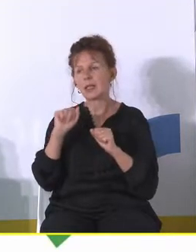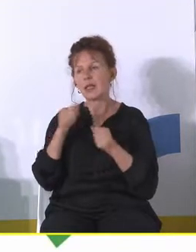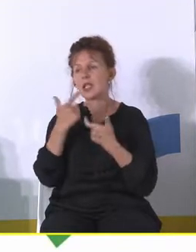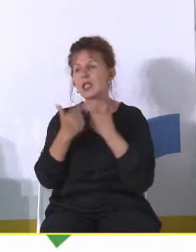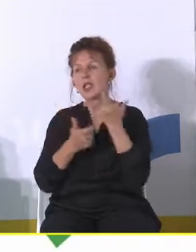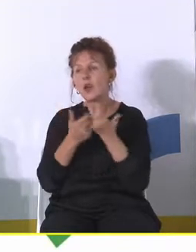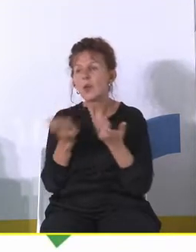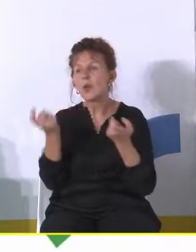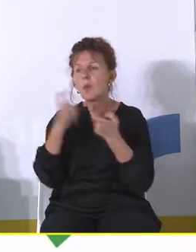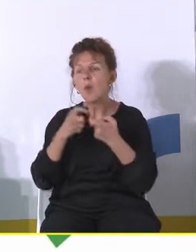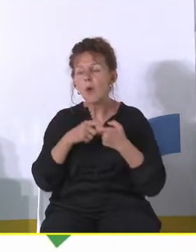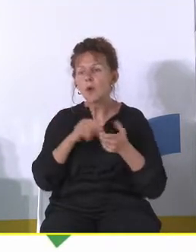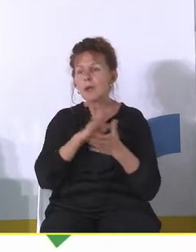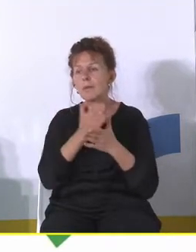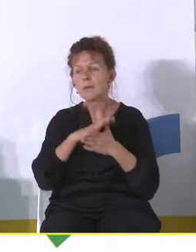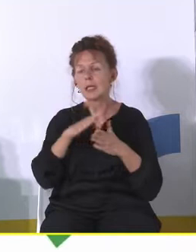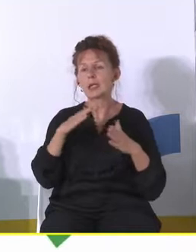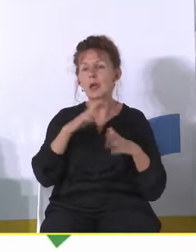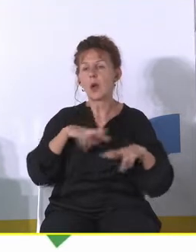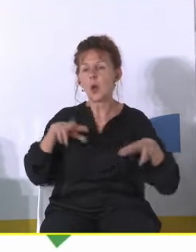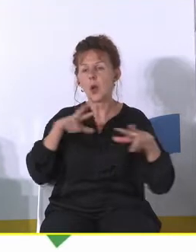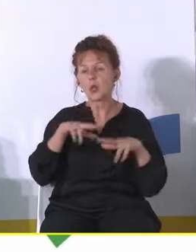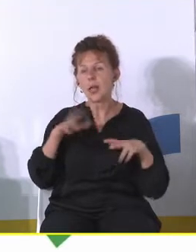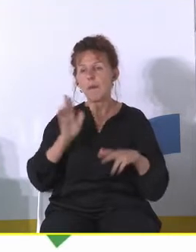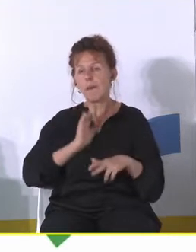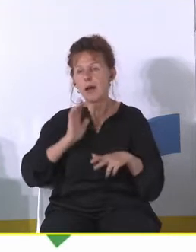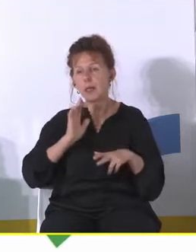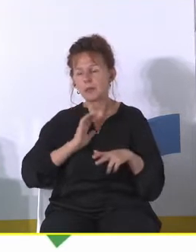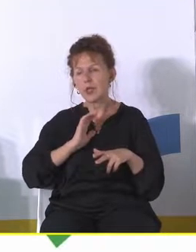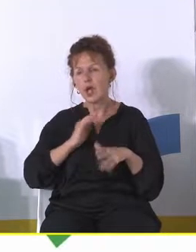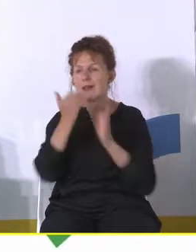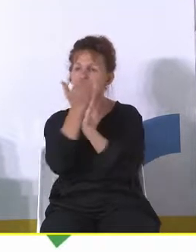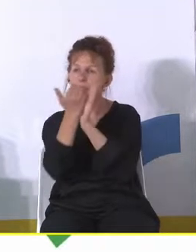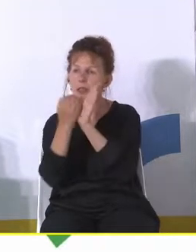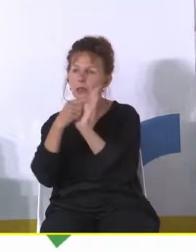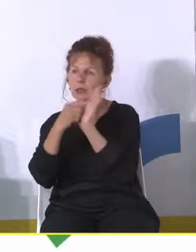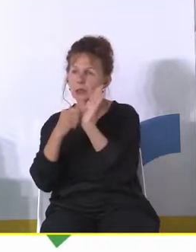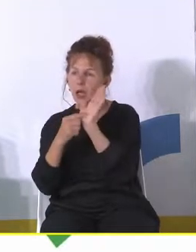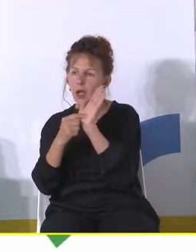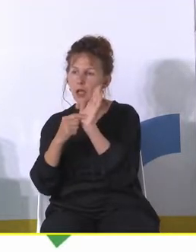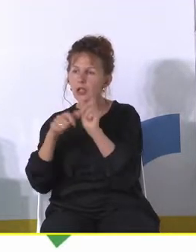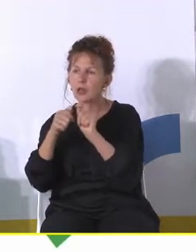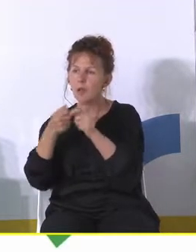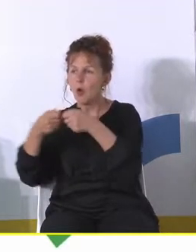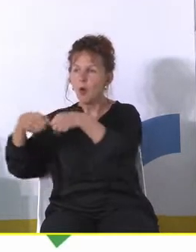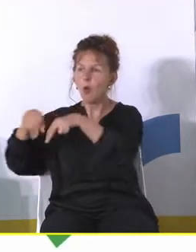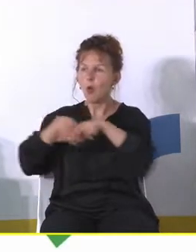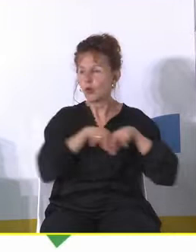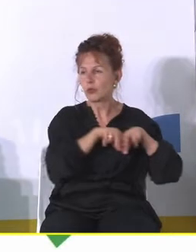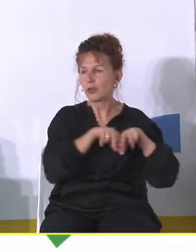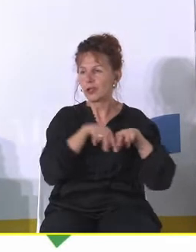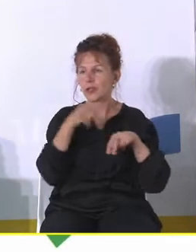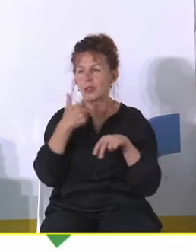bezpiecznych międzyrodzinnych połączeń u spójnionych zasadach które pozwolą tą spiralę trochę odkręcić żeby